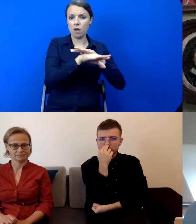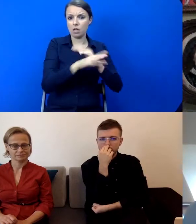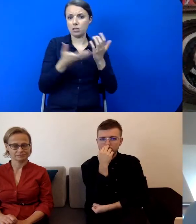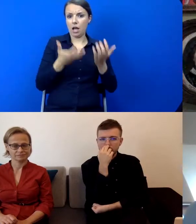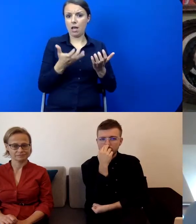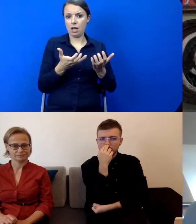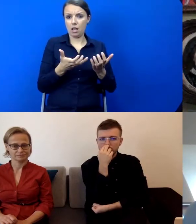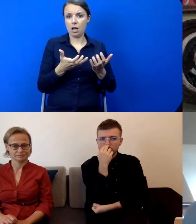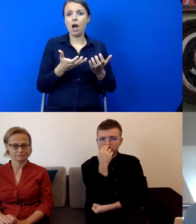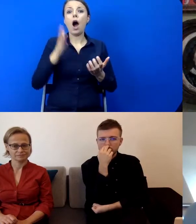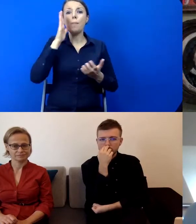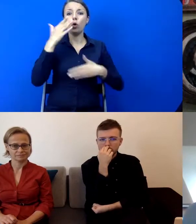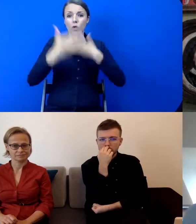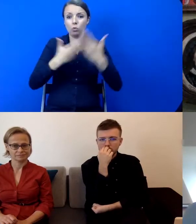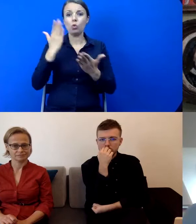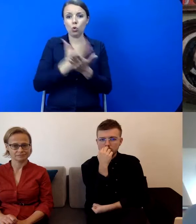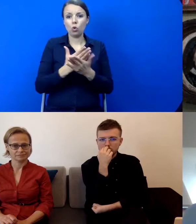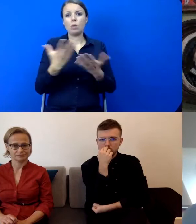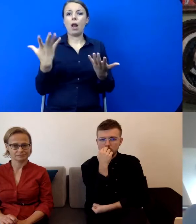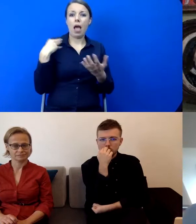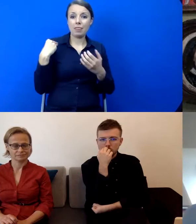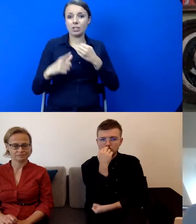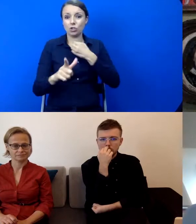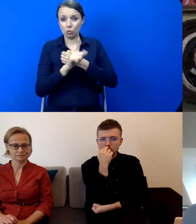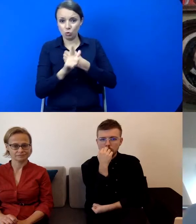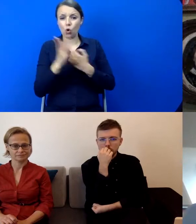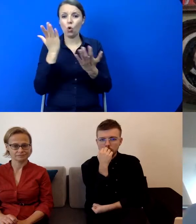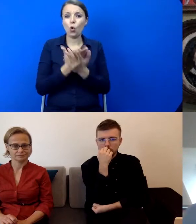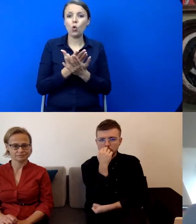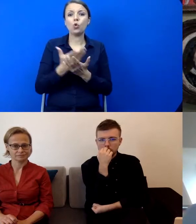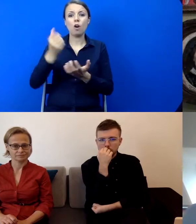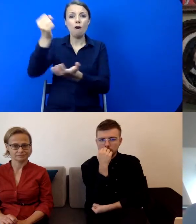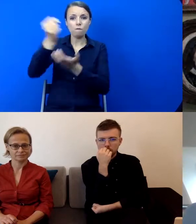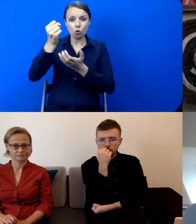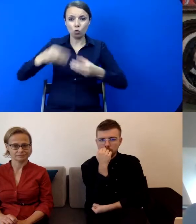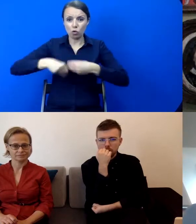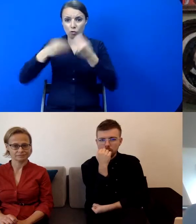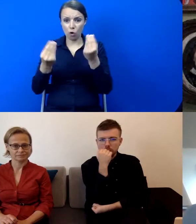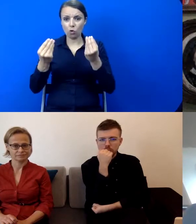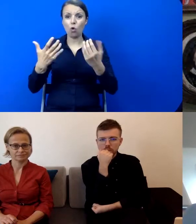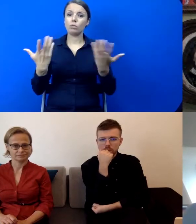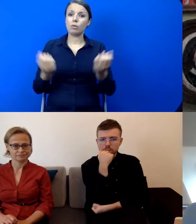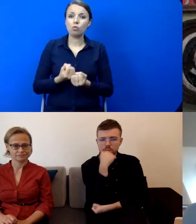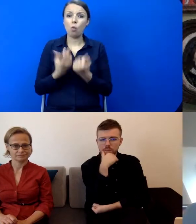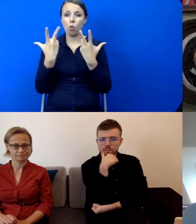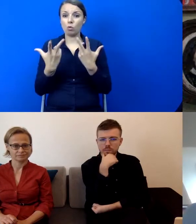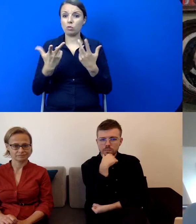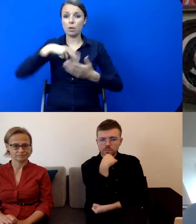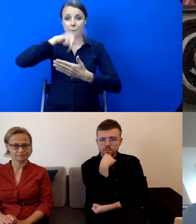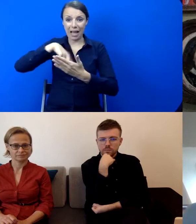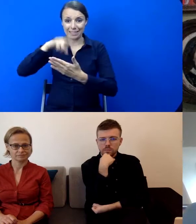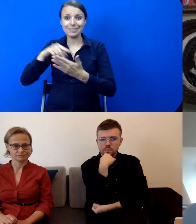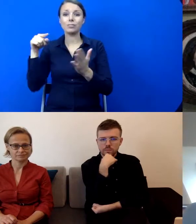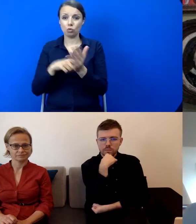już od lat 70. powstał tzw. Fundusz Rozwoju Twórczości Plastycznej, z którego to funduszu były już takie zakupy